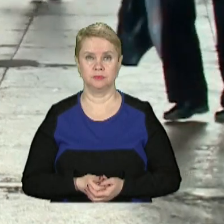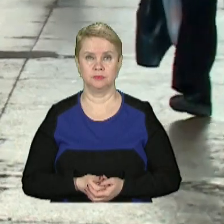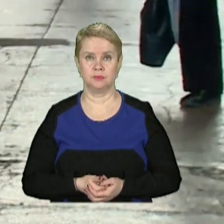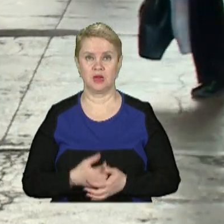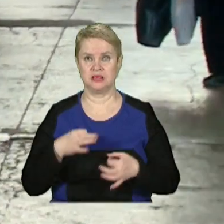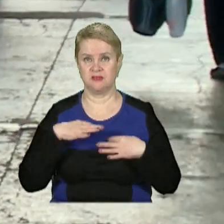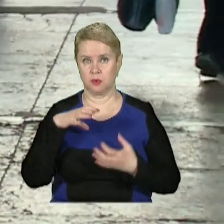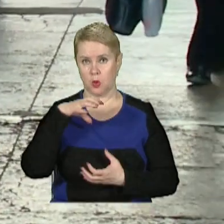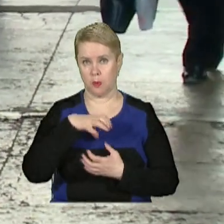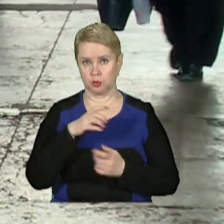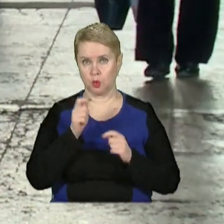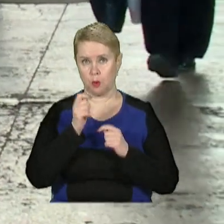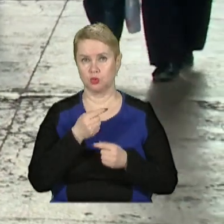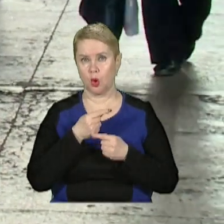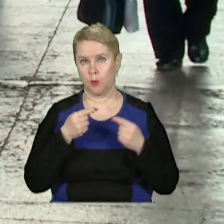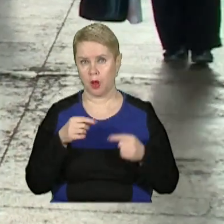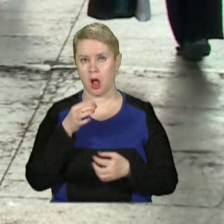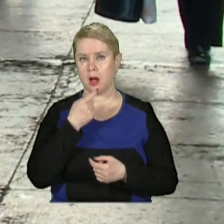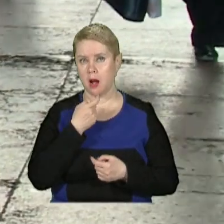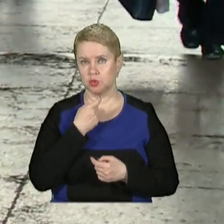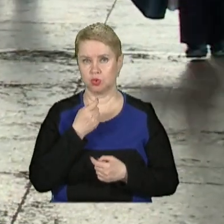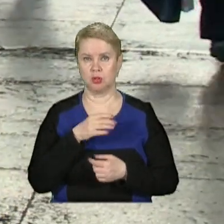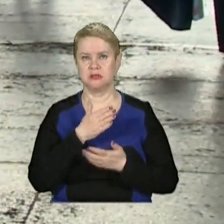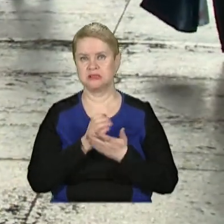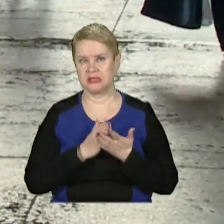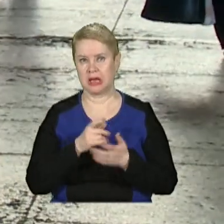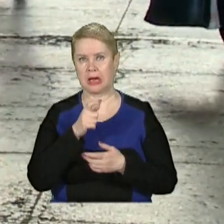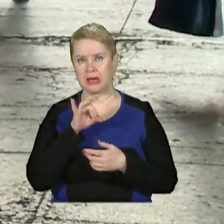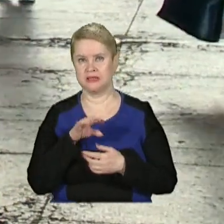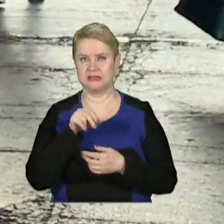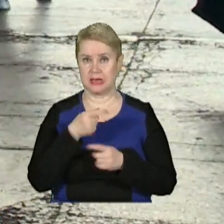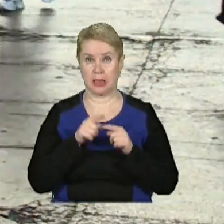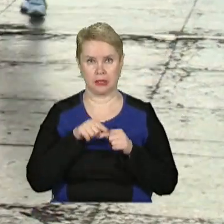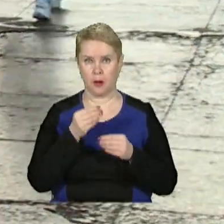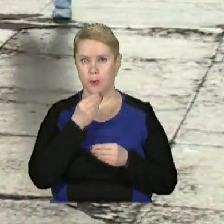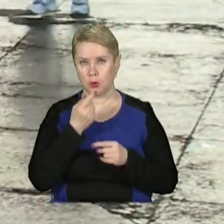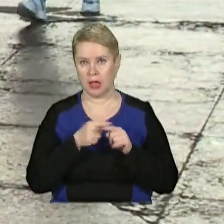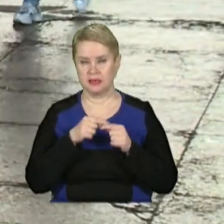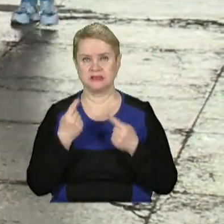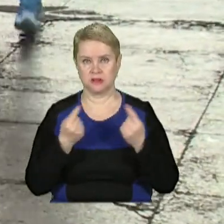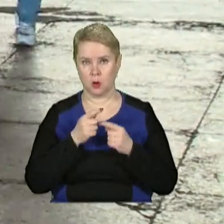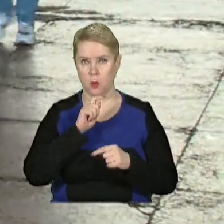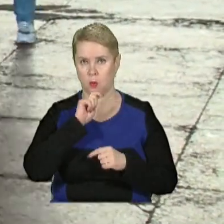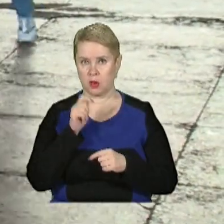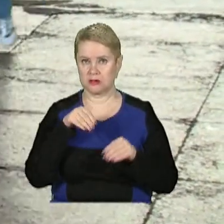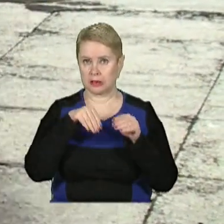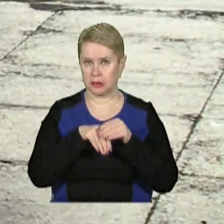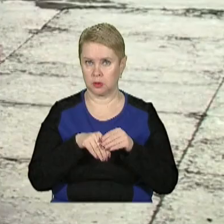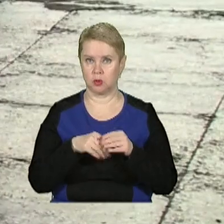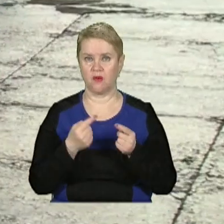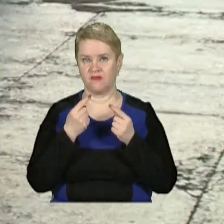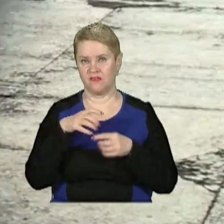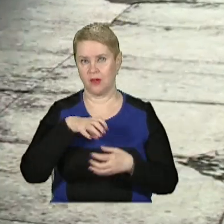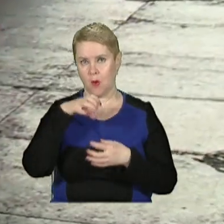Святкова паска, молочні продукти, крашенки, шинка, сіль та хрін – це традиційні продукти, які зазвичай українці кладуть до